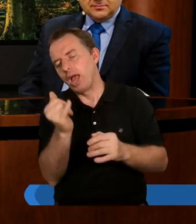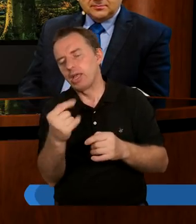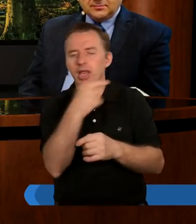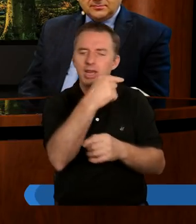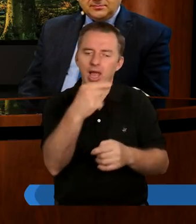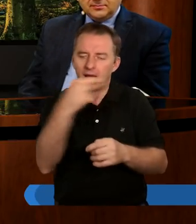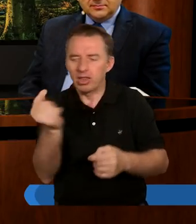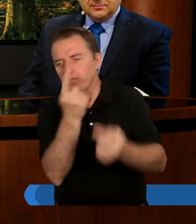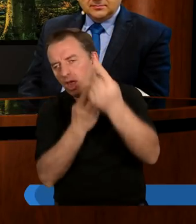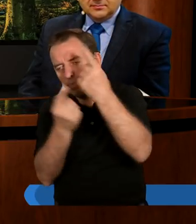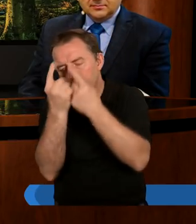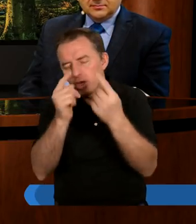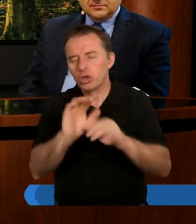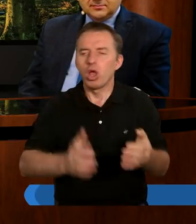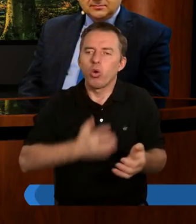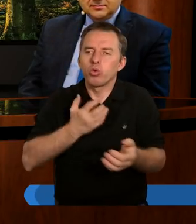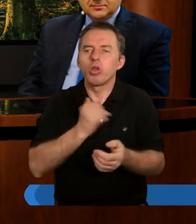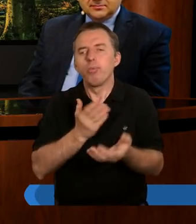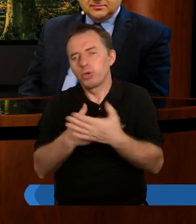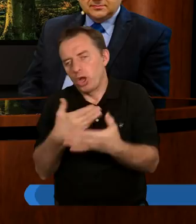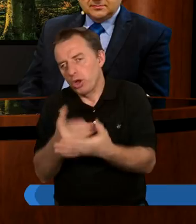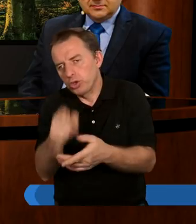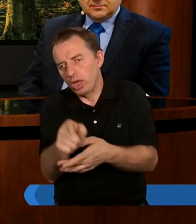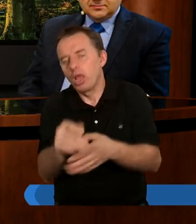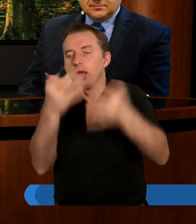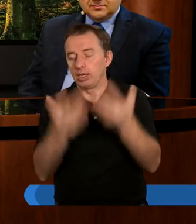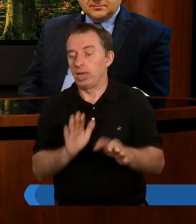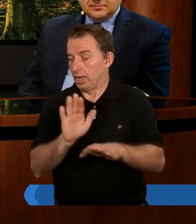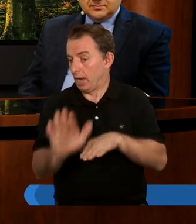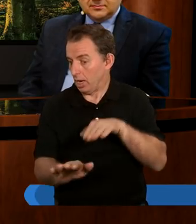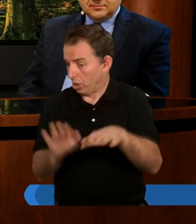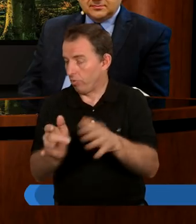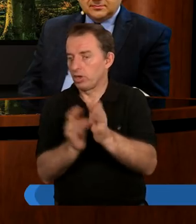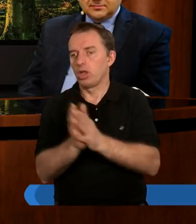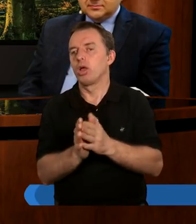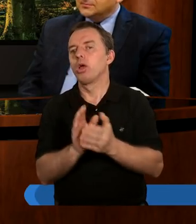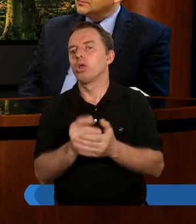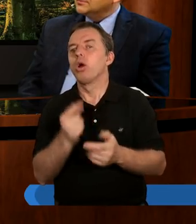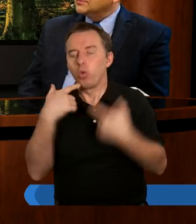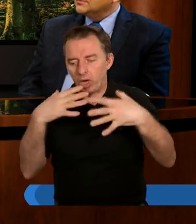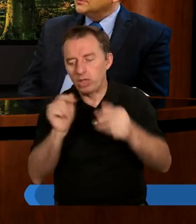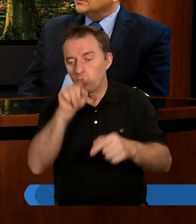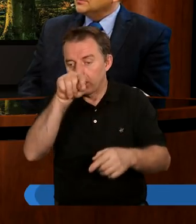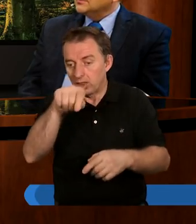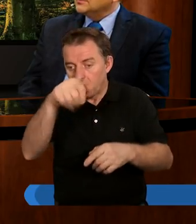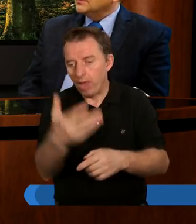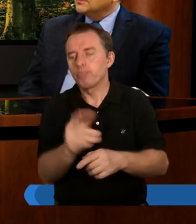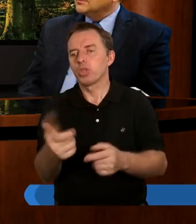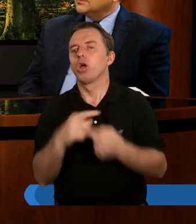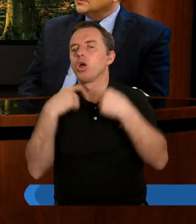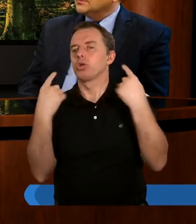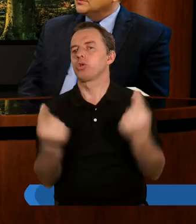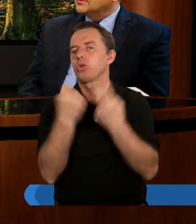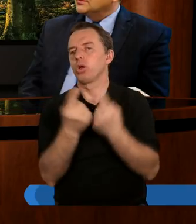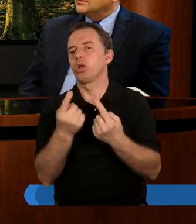negatywne myśli, negatywne odczucia, to przecież ty chcesz naśladować Chrystusa i uraduj mnie tym, co w tej